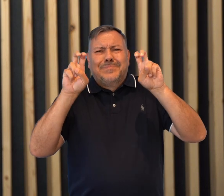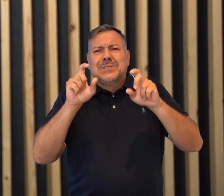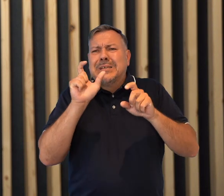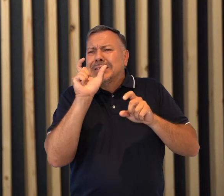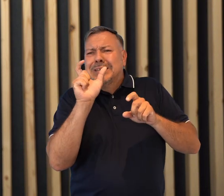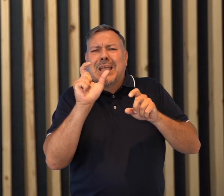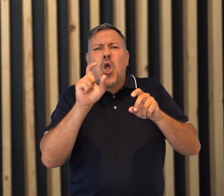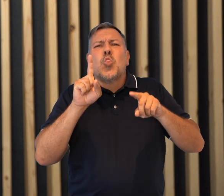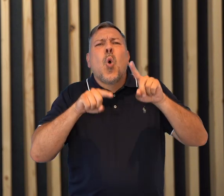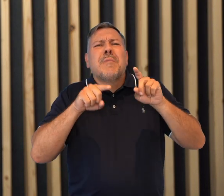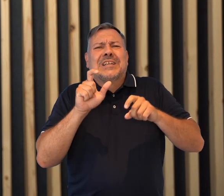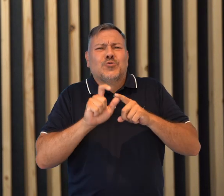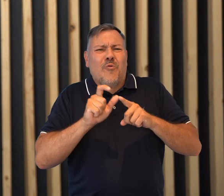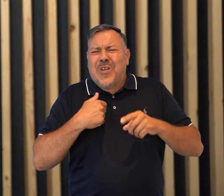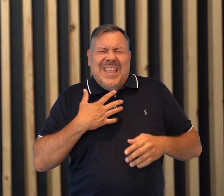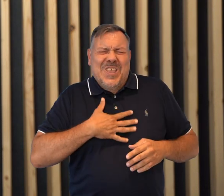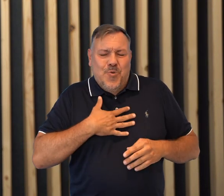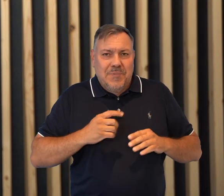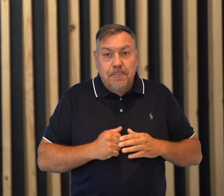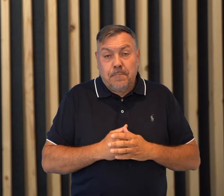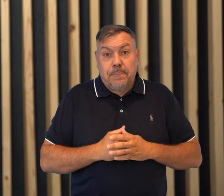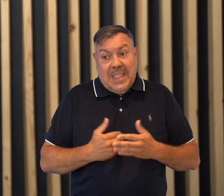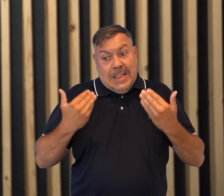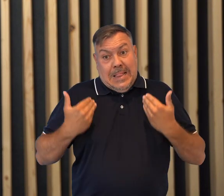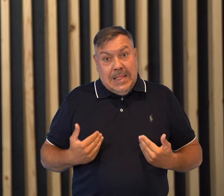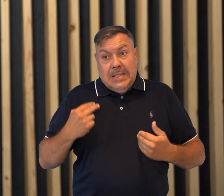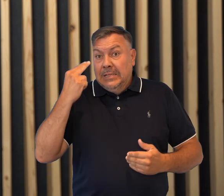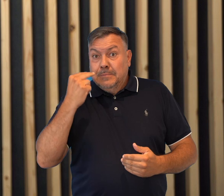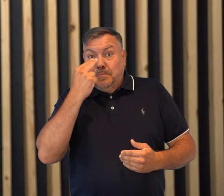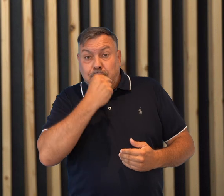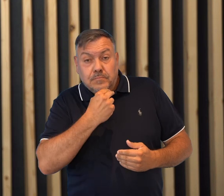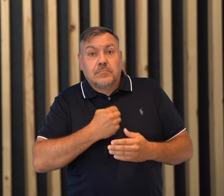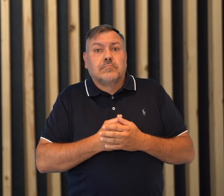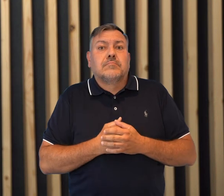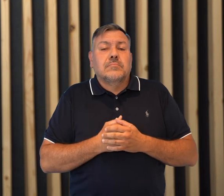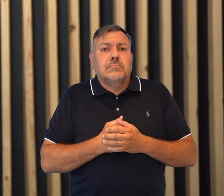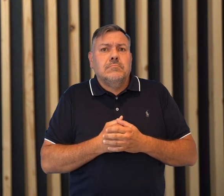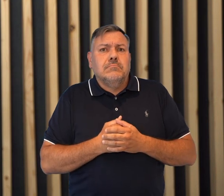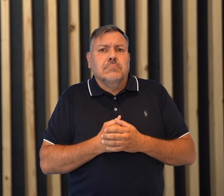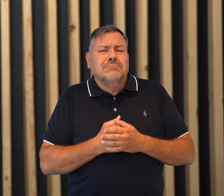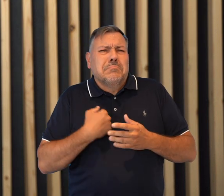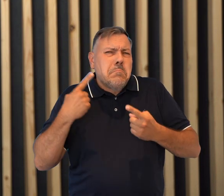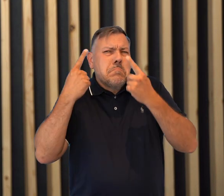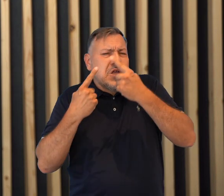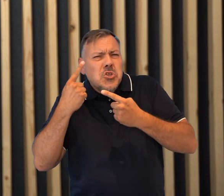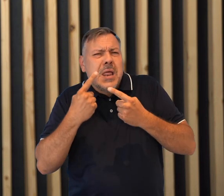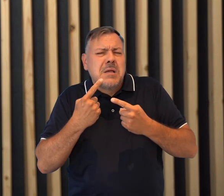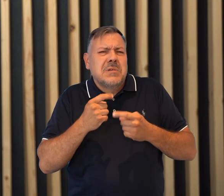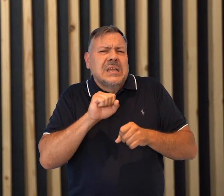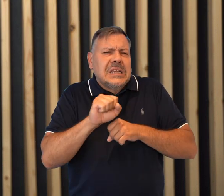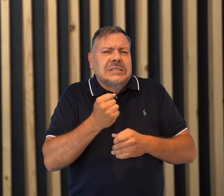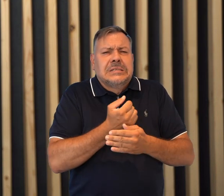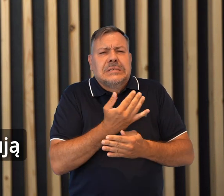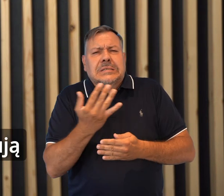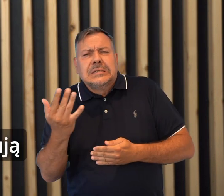bardzo lubię to słowo. Jako osoba z problemami dysfunkcji narządu wzroku, myślę sobie, że jest